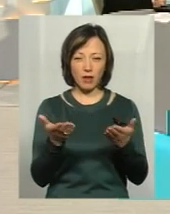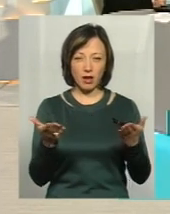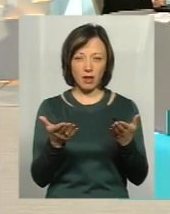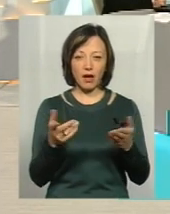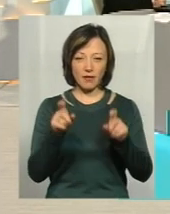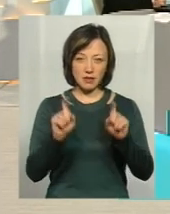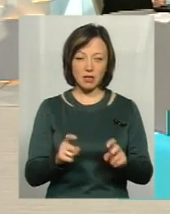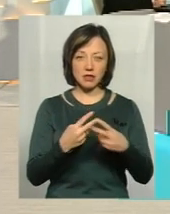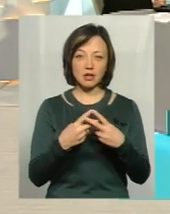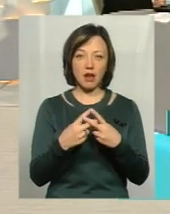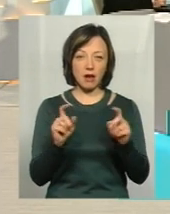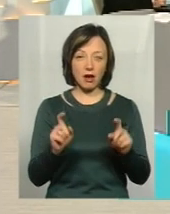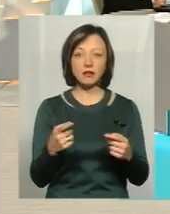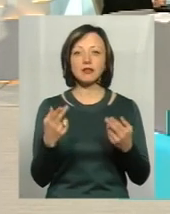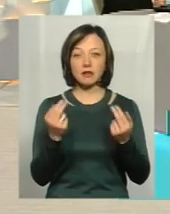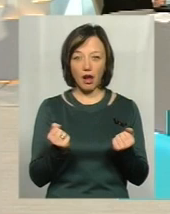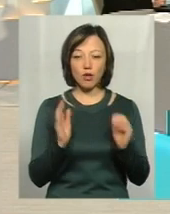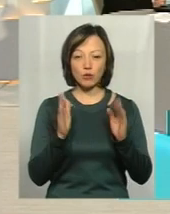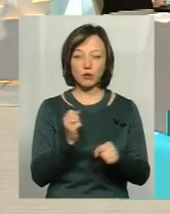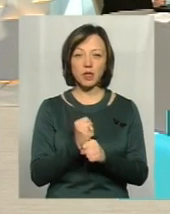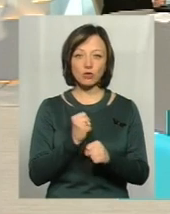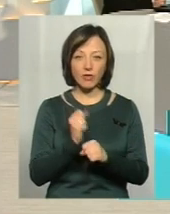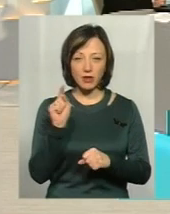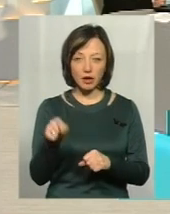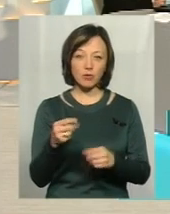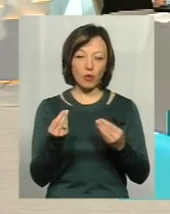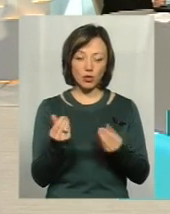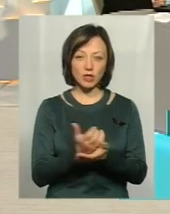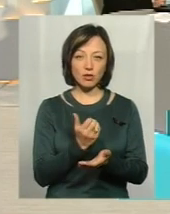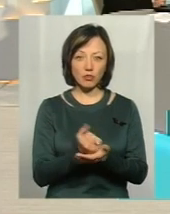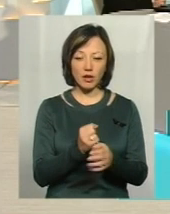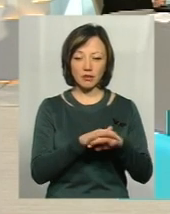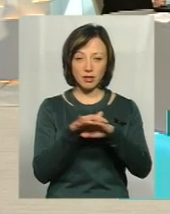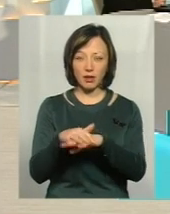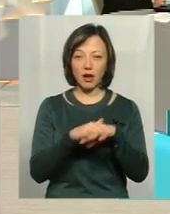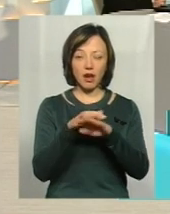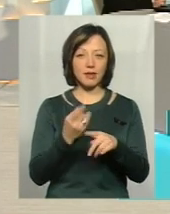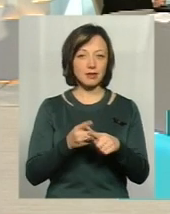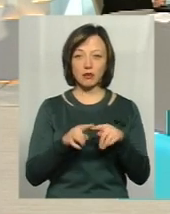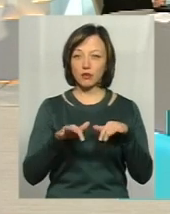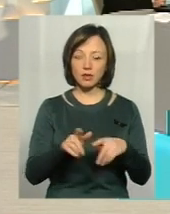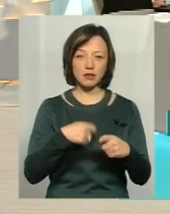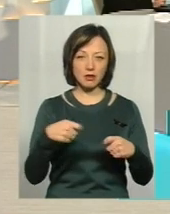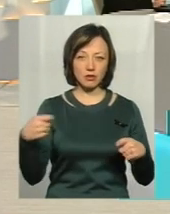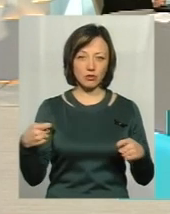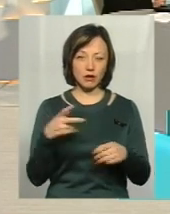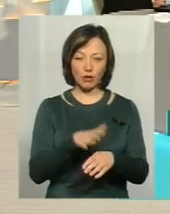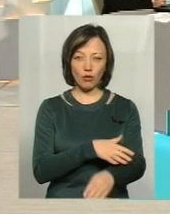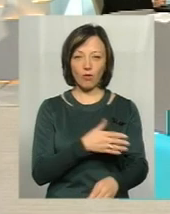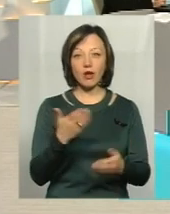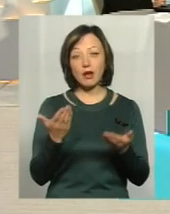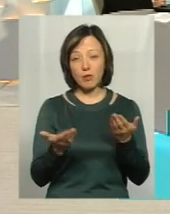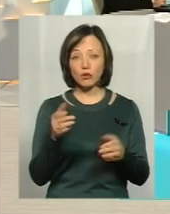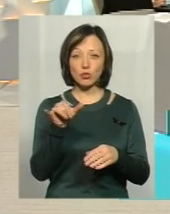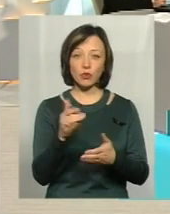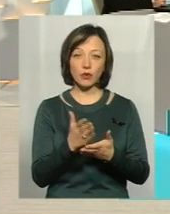він сяде за грати. Так, він буде працювати, він буде якісь кошти відраховувати, але цей процес може затягнутися надову. Ну, хіба